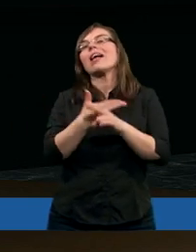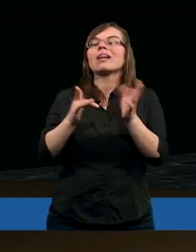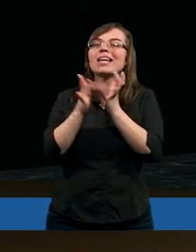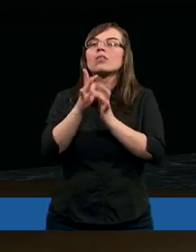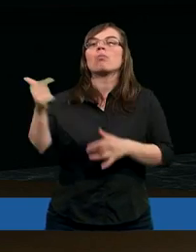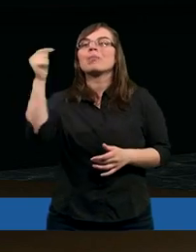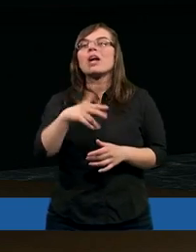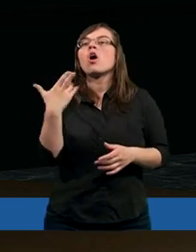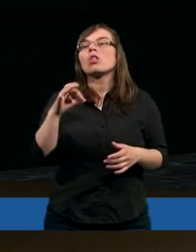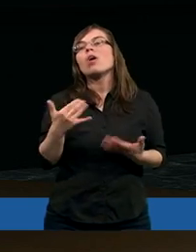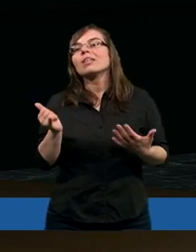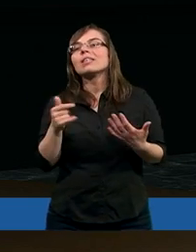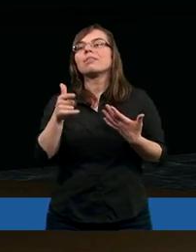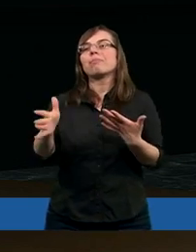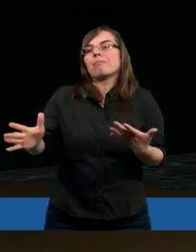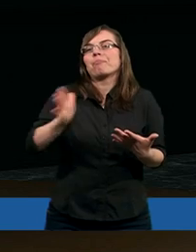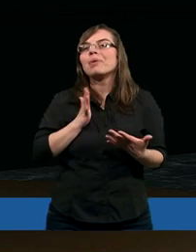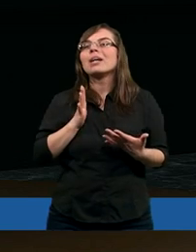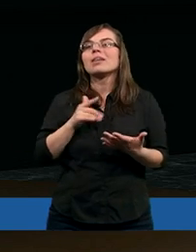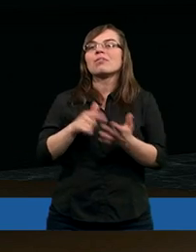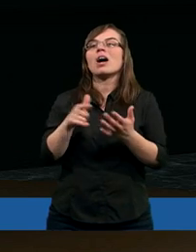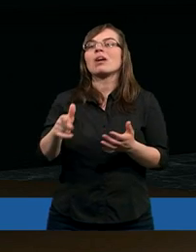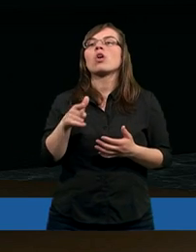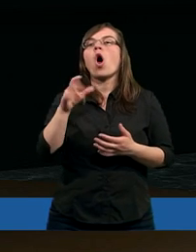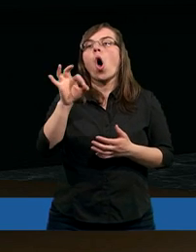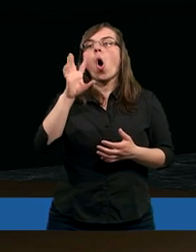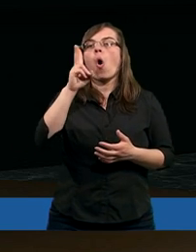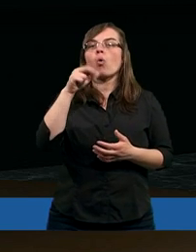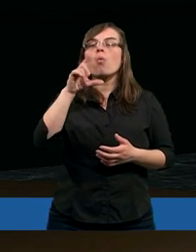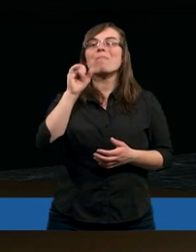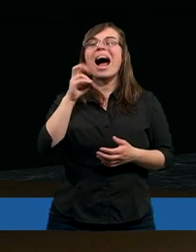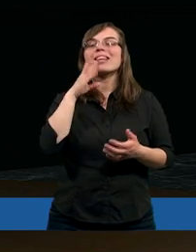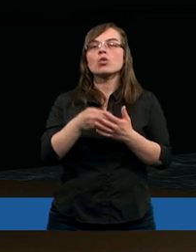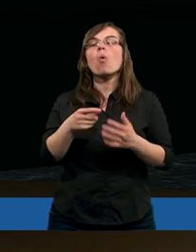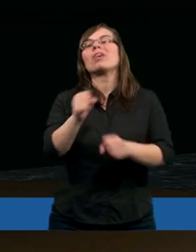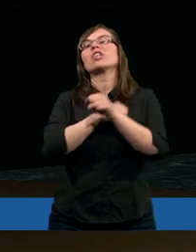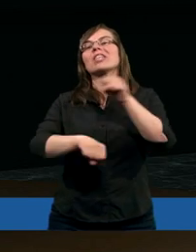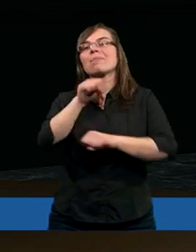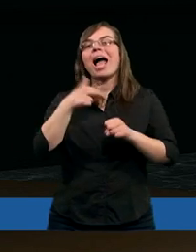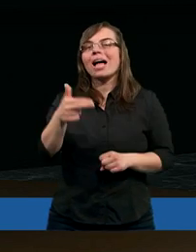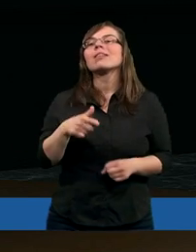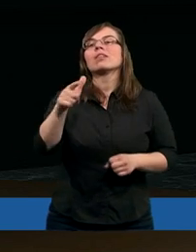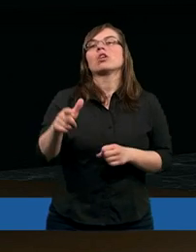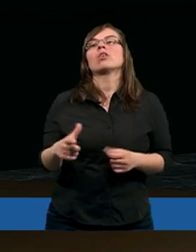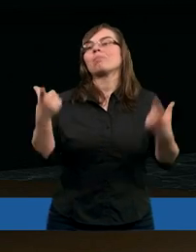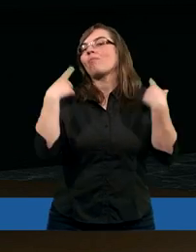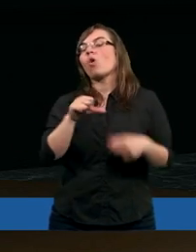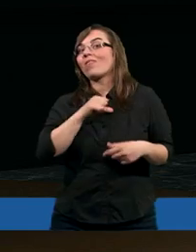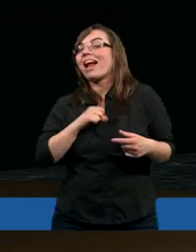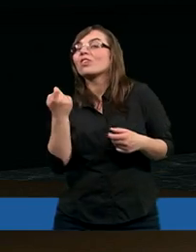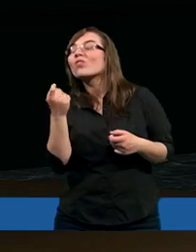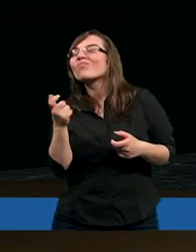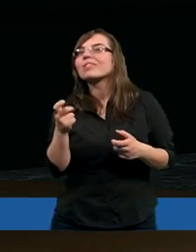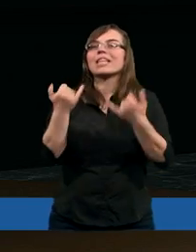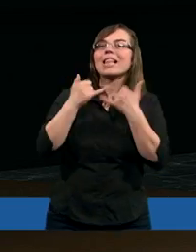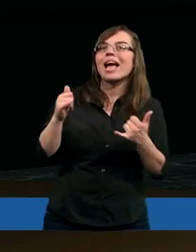Chrystus przyszedł, no Żydzi byli pod okupacją Rzymian. Spodziewali się czegoś